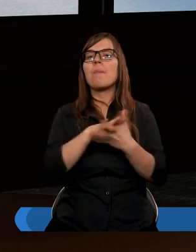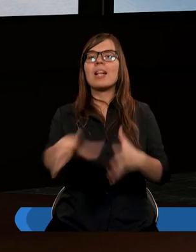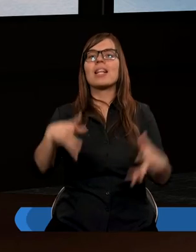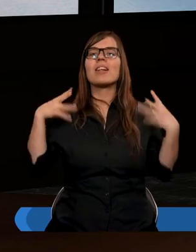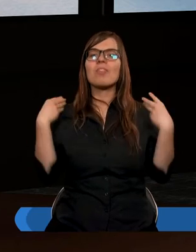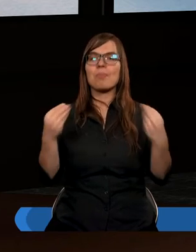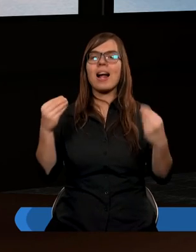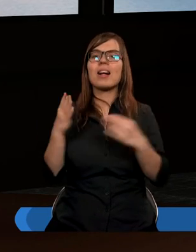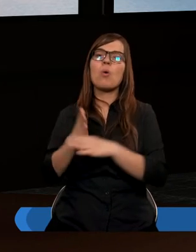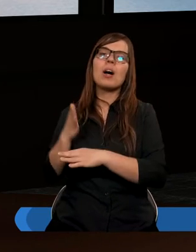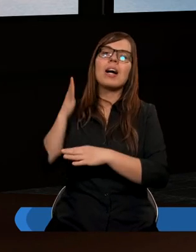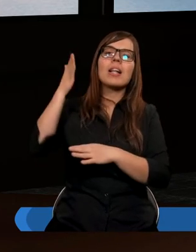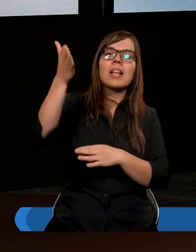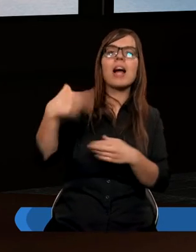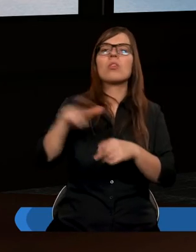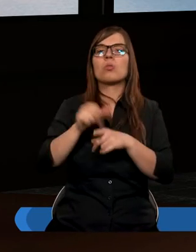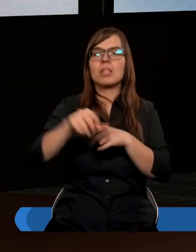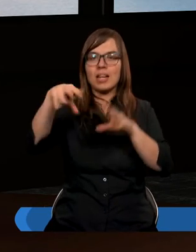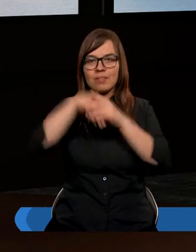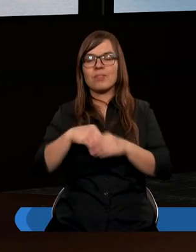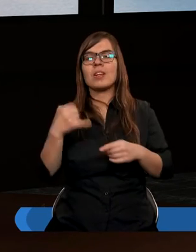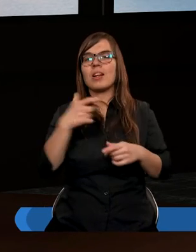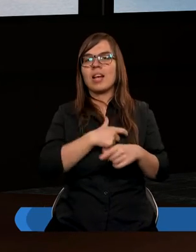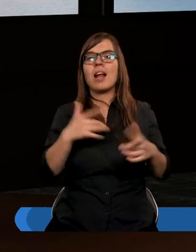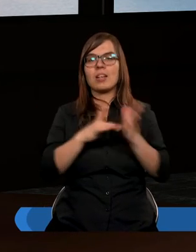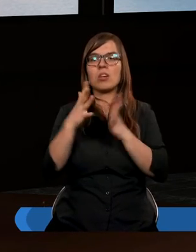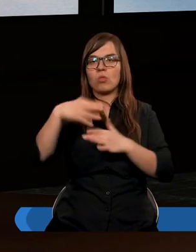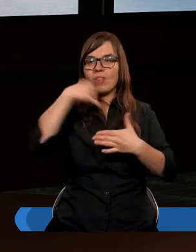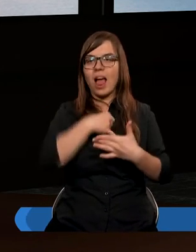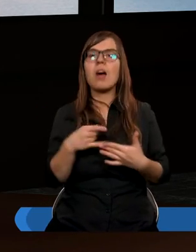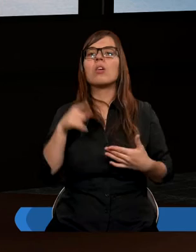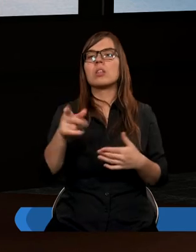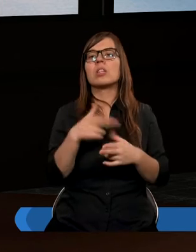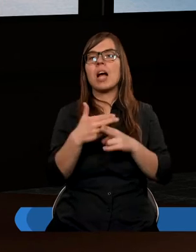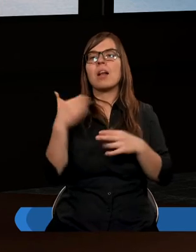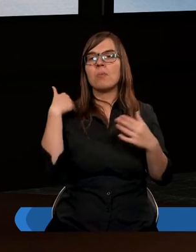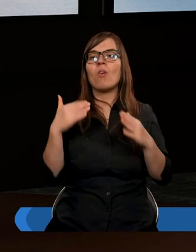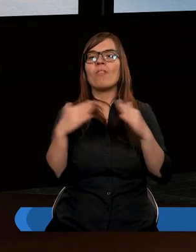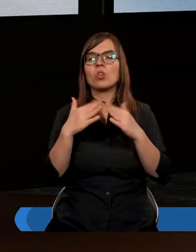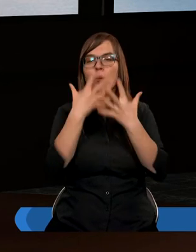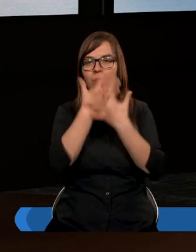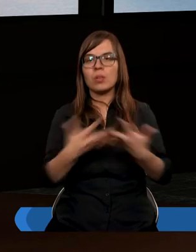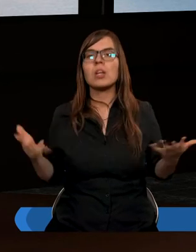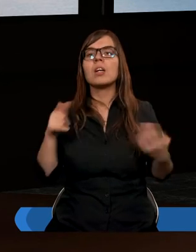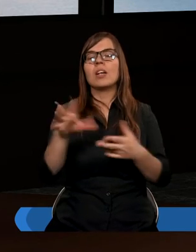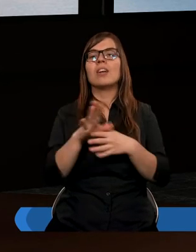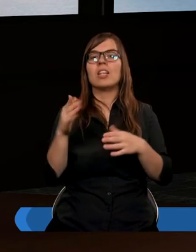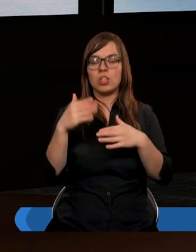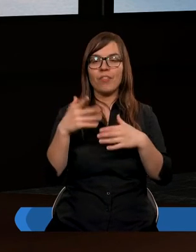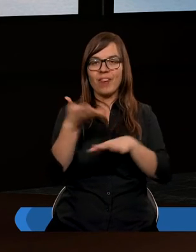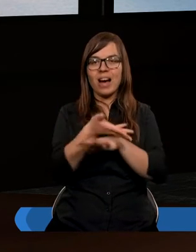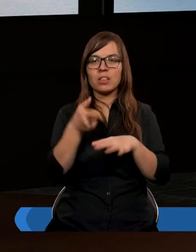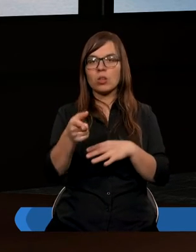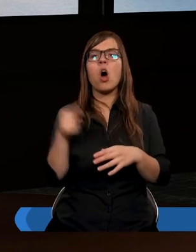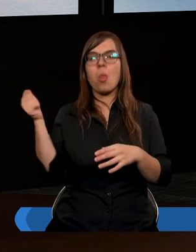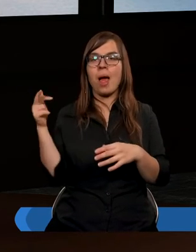wspaniałej nadziei, jaką Jezus wlał jej serce. Kiedy była uczta w domu Szymona Faryzeusza,